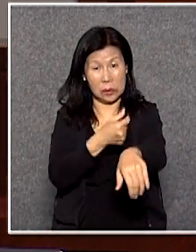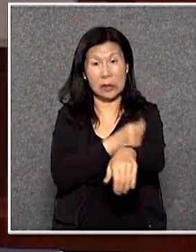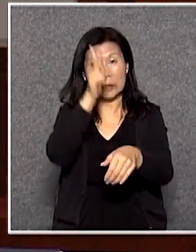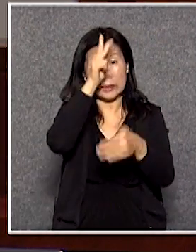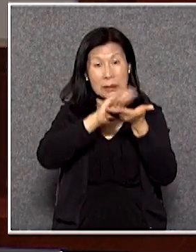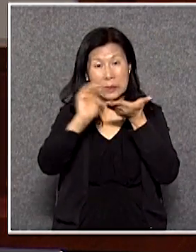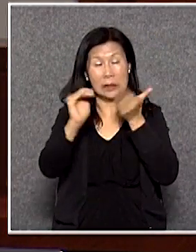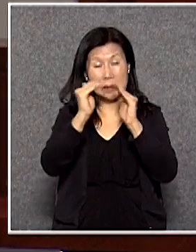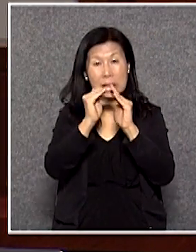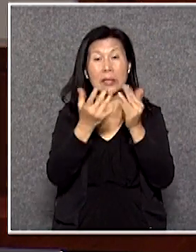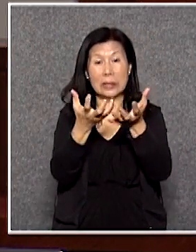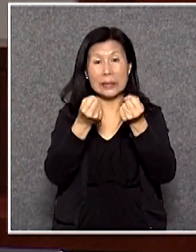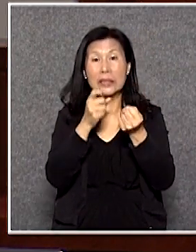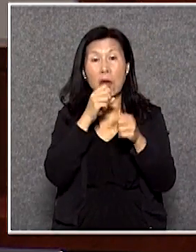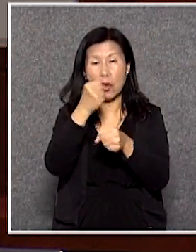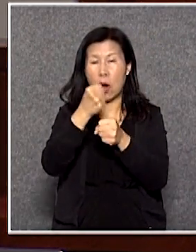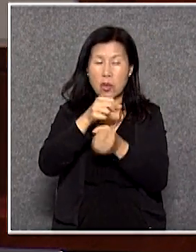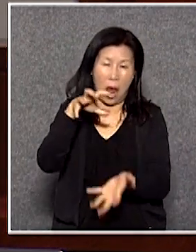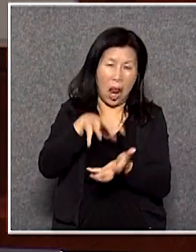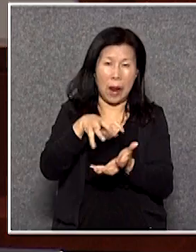要因此承受很大的工作壓力